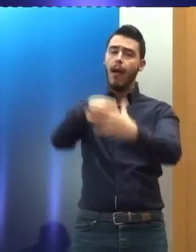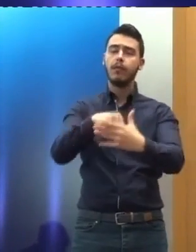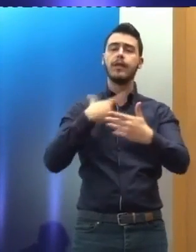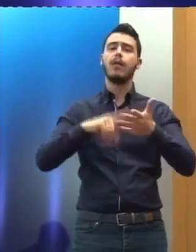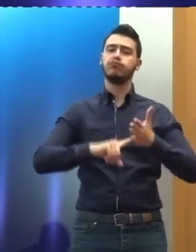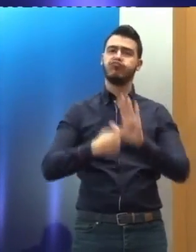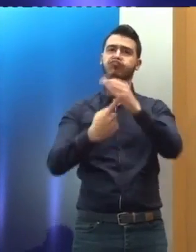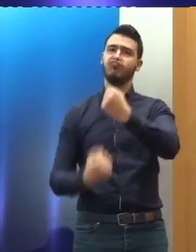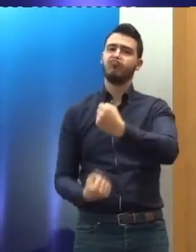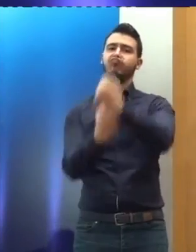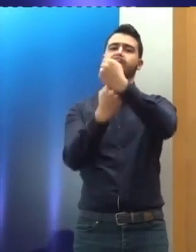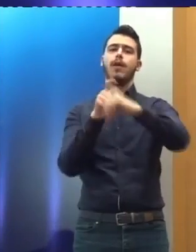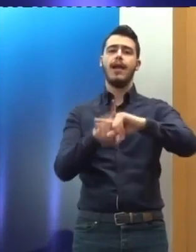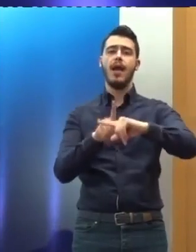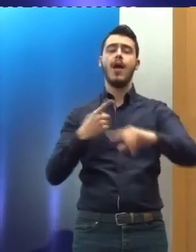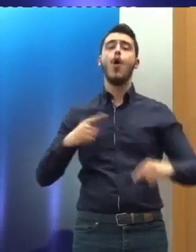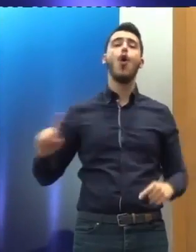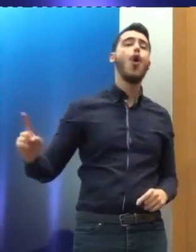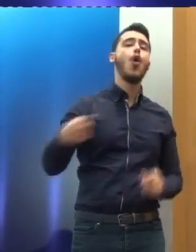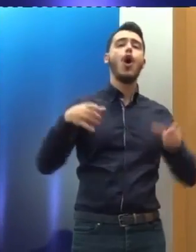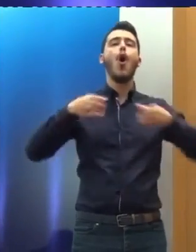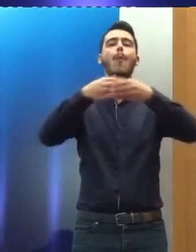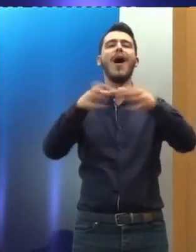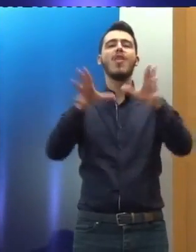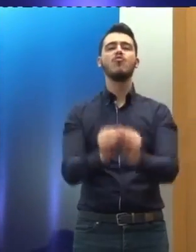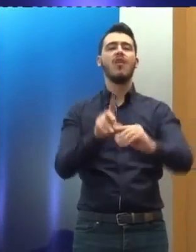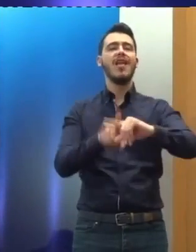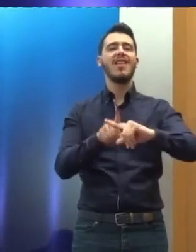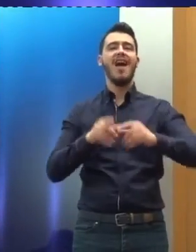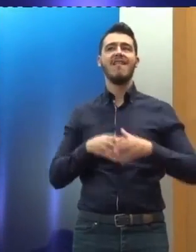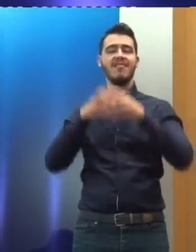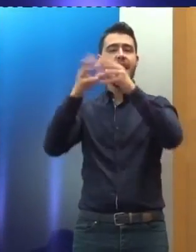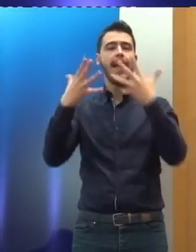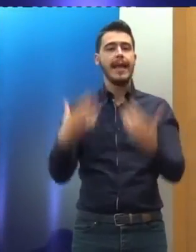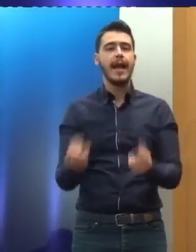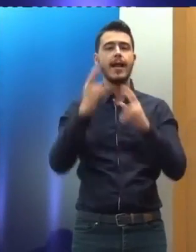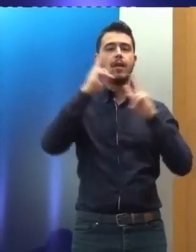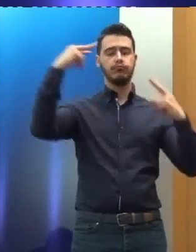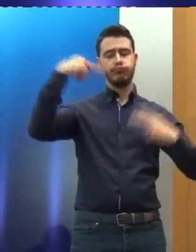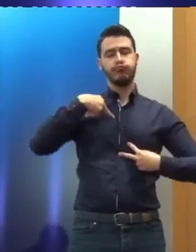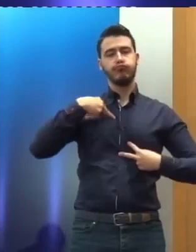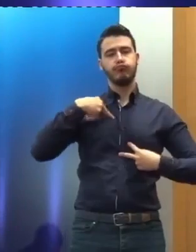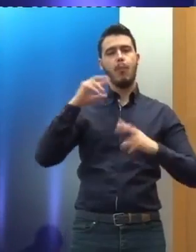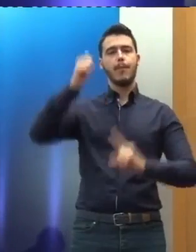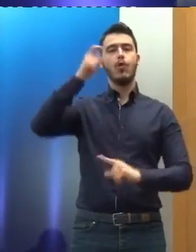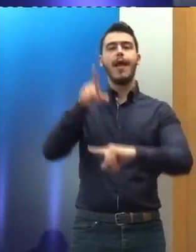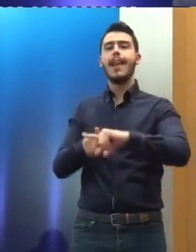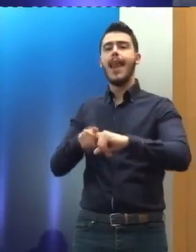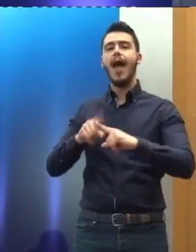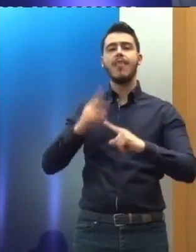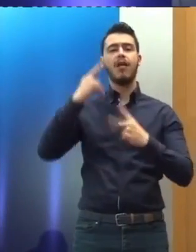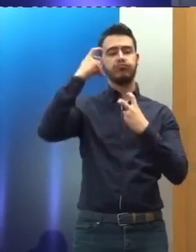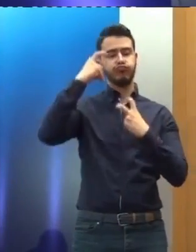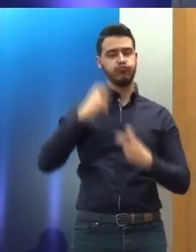Όλες οι ελληνικές αντιπροσωπίες ακολούθησαν αυτό το πνεύμα της αυτοκριτικής, για το οποίο ήδη έχουμε μιλήσει. Η Ελλάδα δεν έχει πια